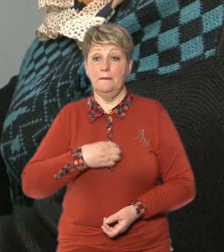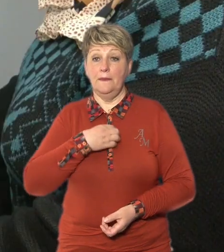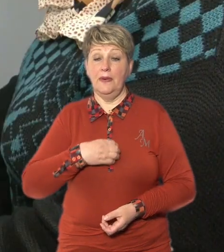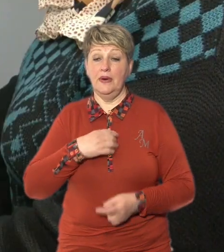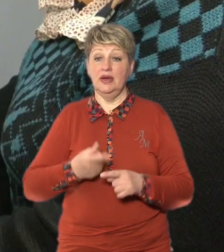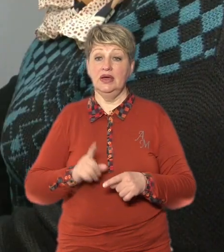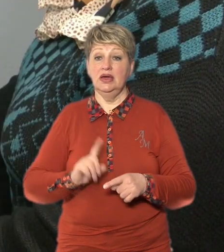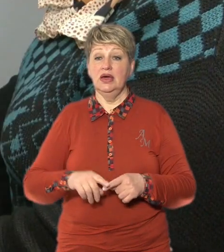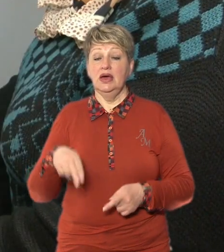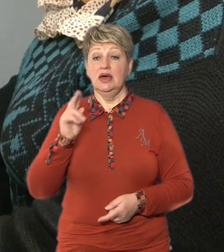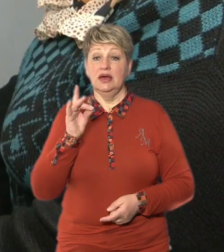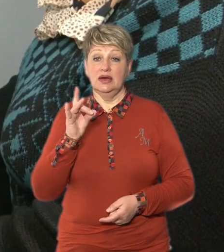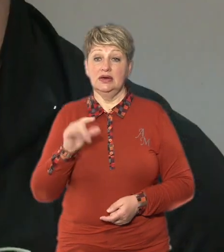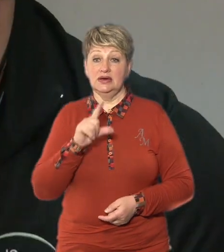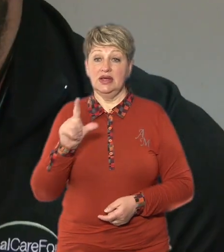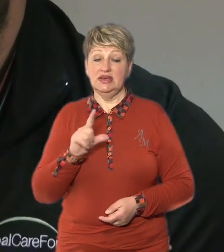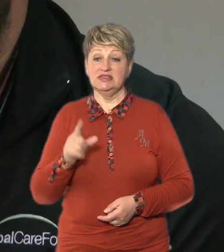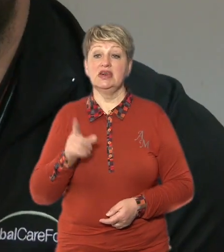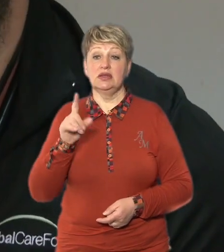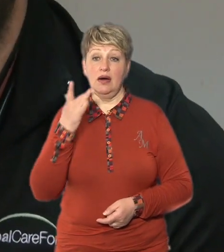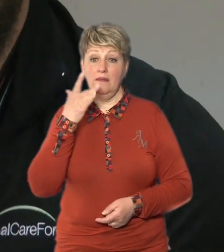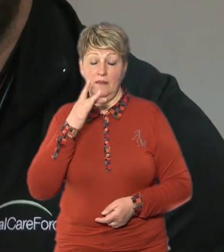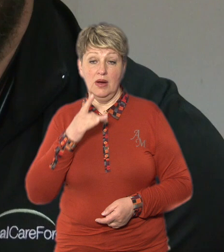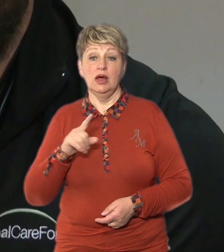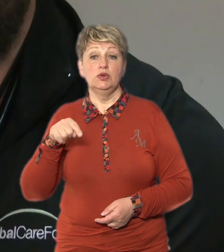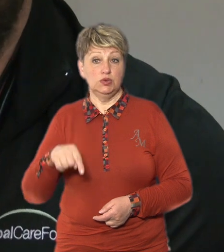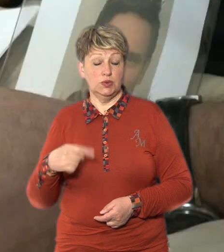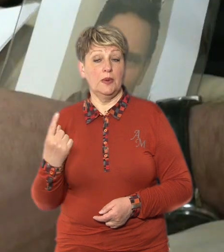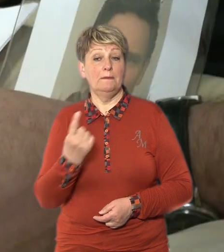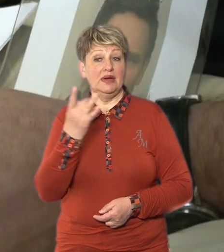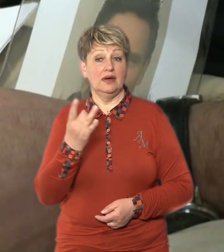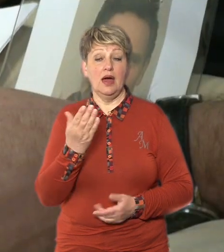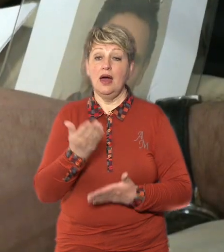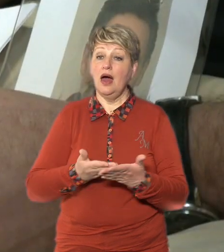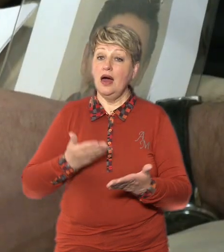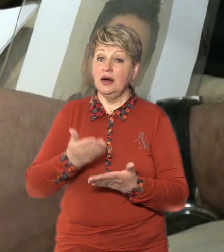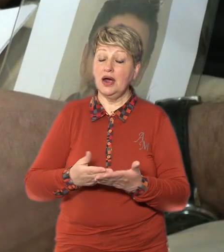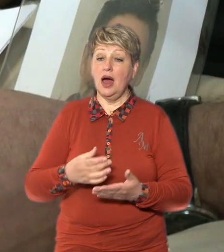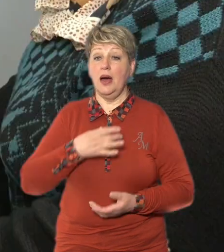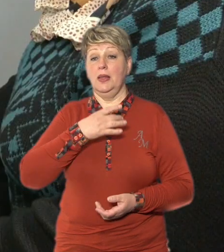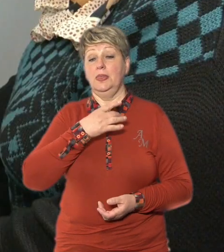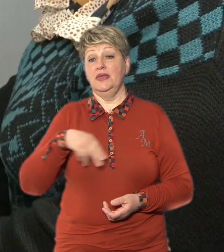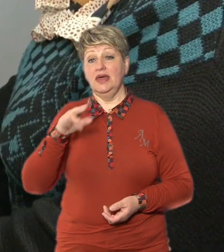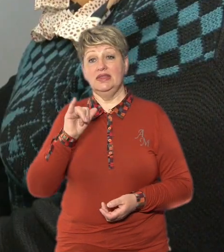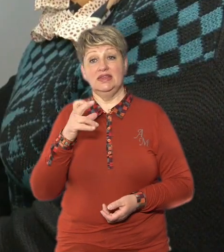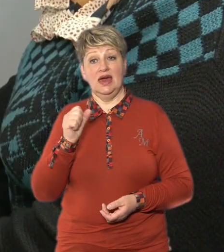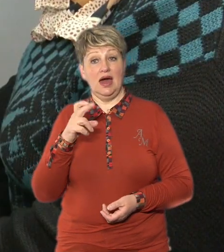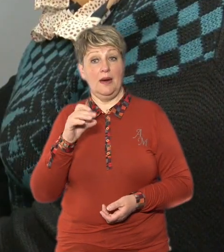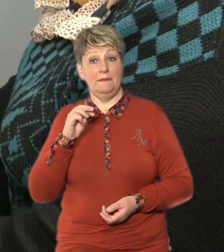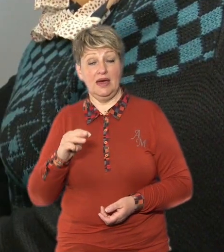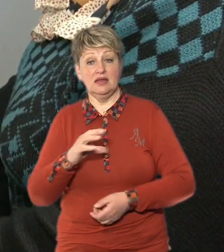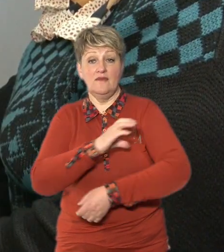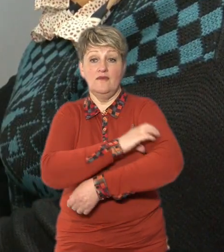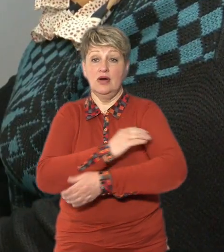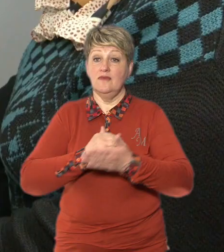асистент фізіотерапевта з Канзасо тут говорить вперше радить і при діабеті і при підвищеному тиску вести